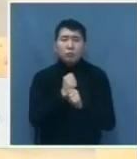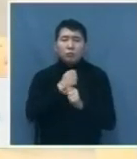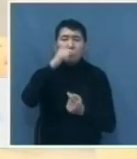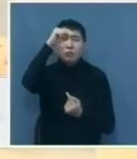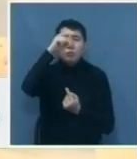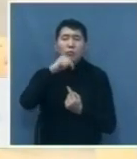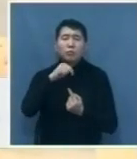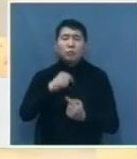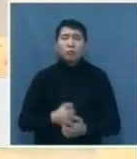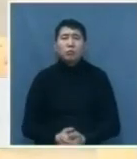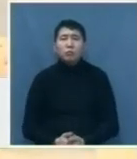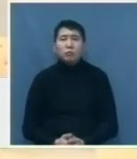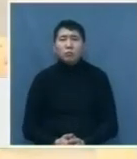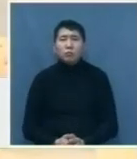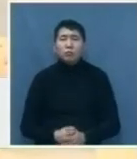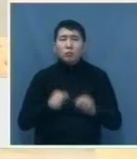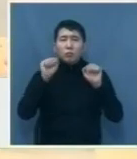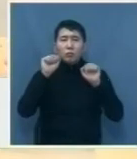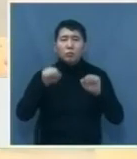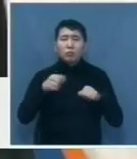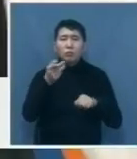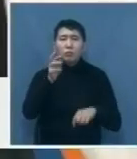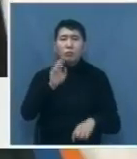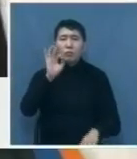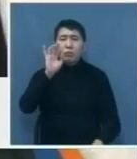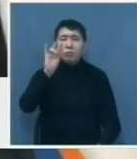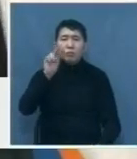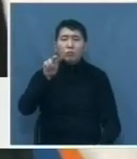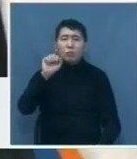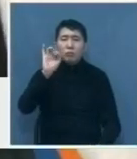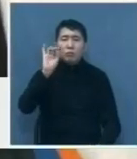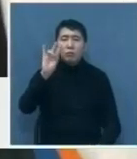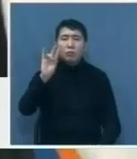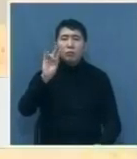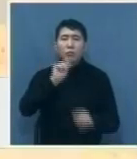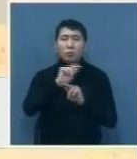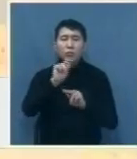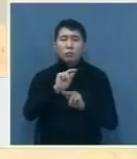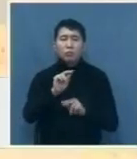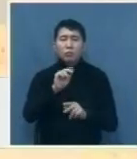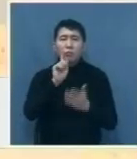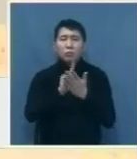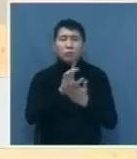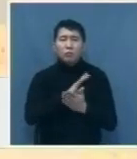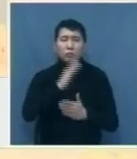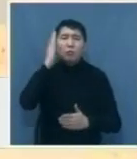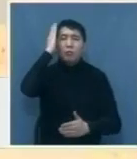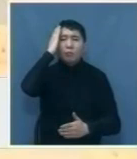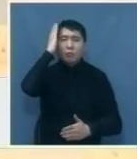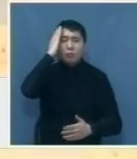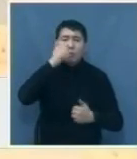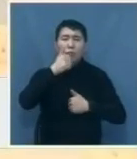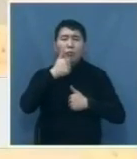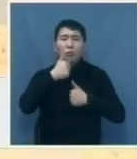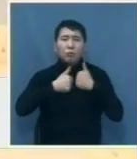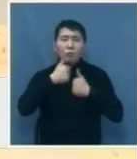возможности для онлайн обучения. Мы должны быть конкурентоспособны, конкурентоспособны во